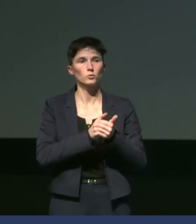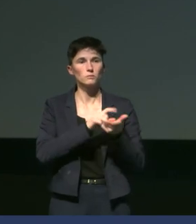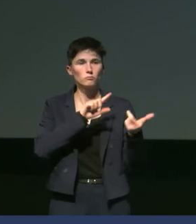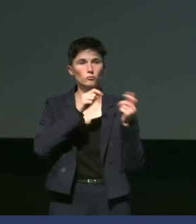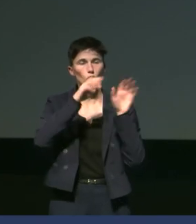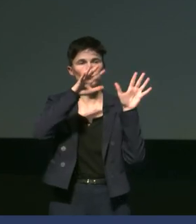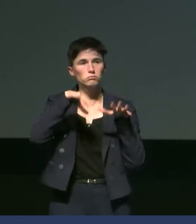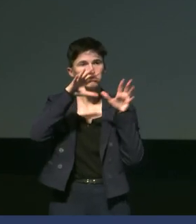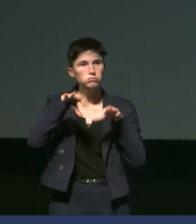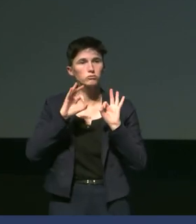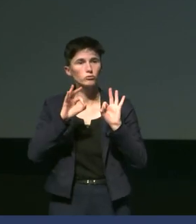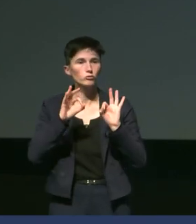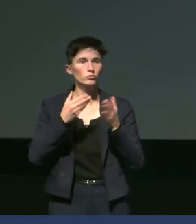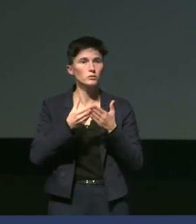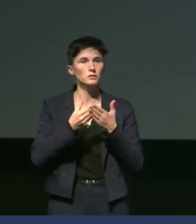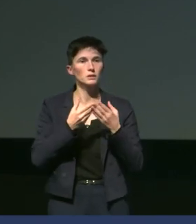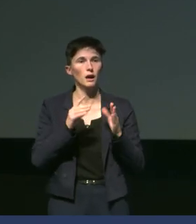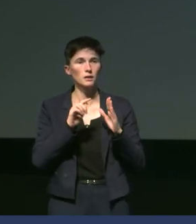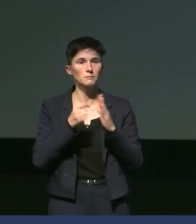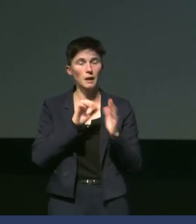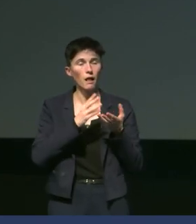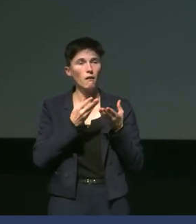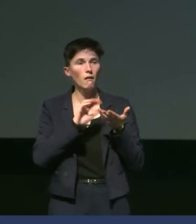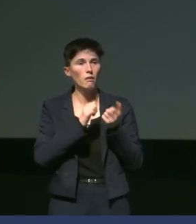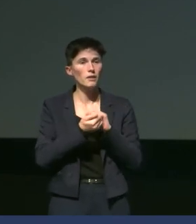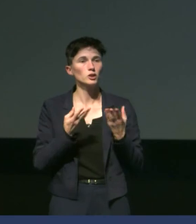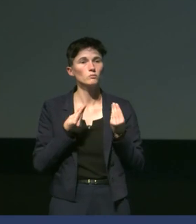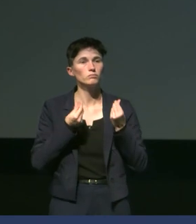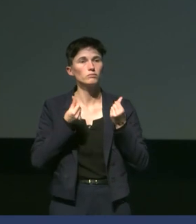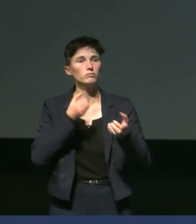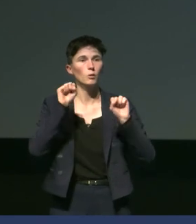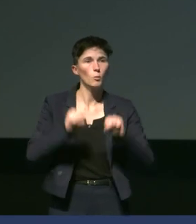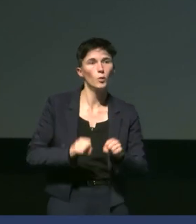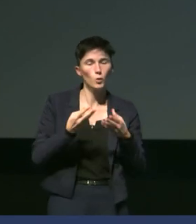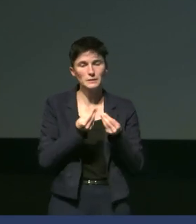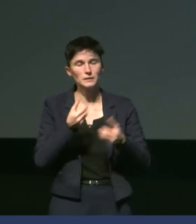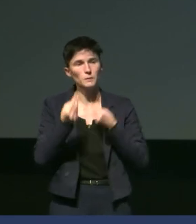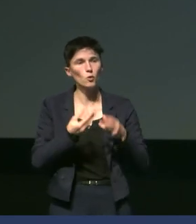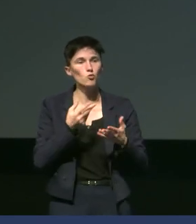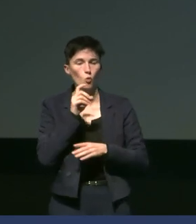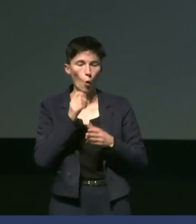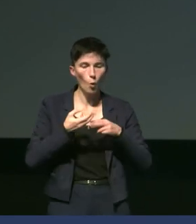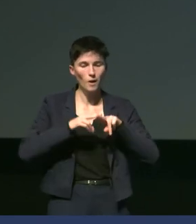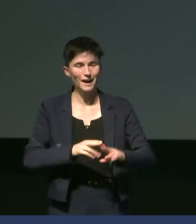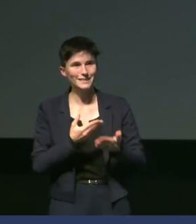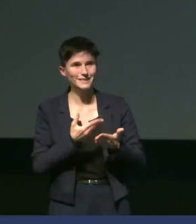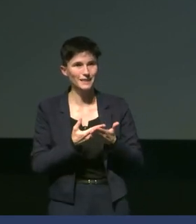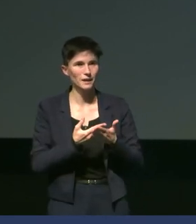ça dépend du temps. On en parlait tout à l'heure. En fonction du temps, il pouvait se dissiper et rester dans l'eau. il y avait des oeufs qui